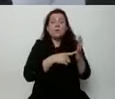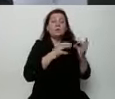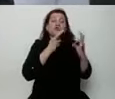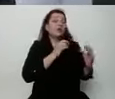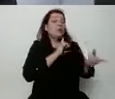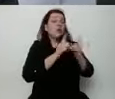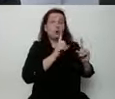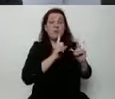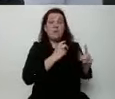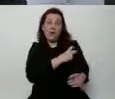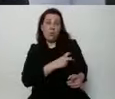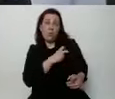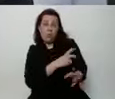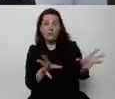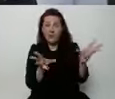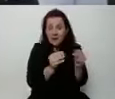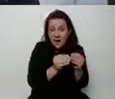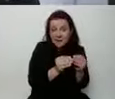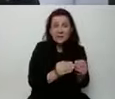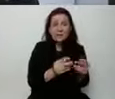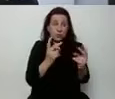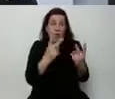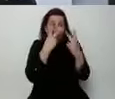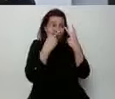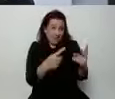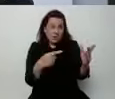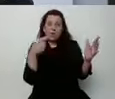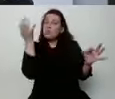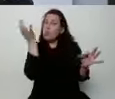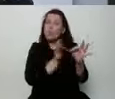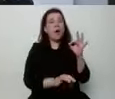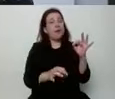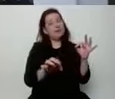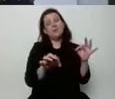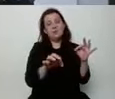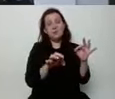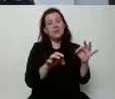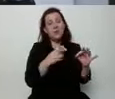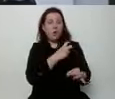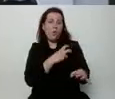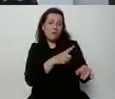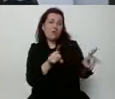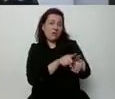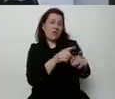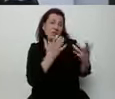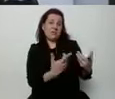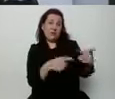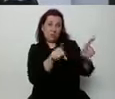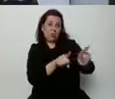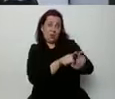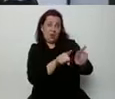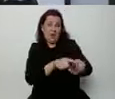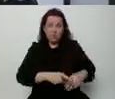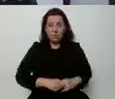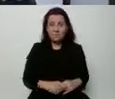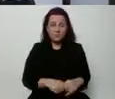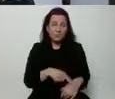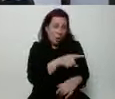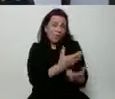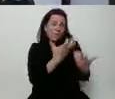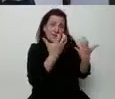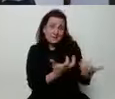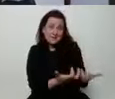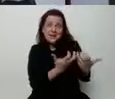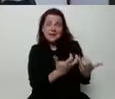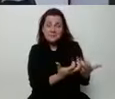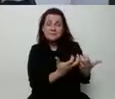I z tego, co widzę, dokładnie na tym zależy Hołowni. A mianowicie zależy mu po prostu na tym, żeby